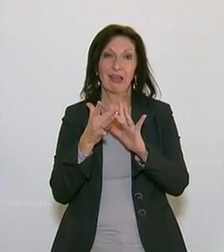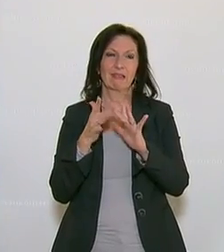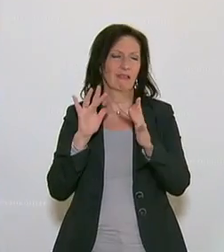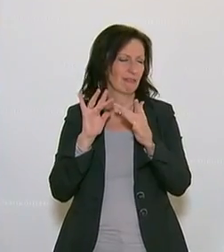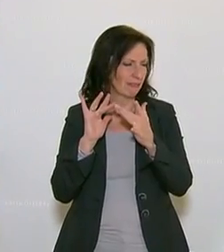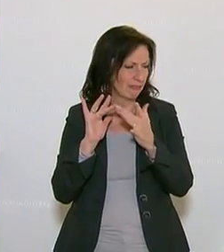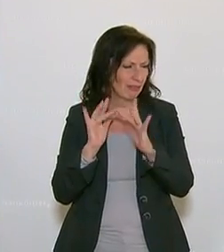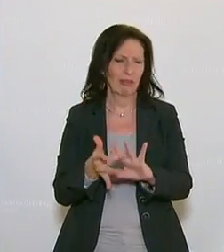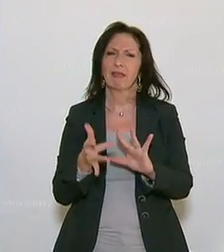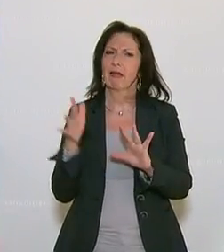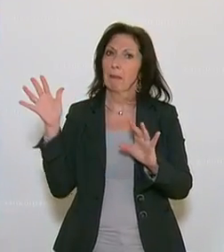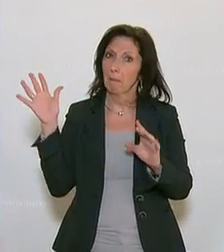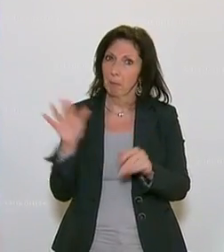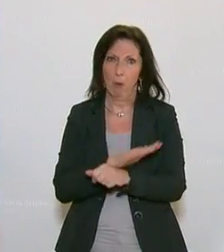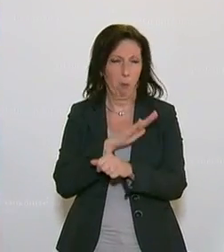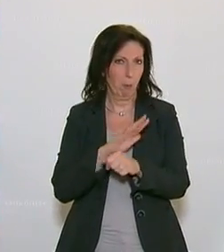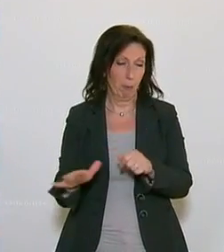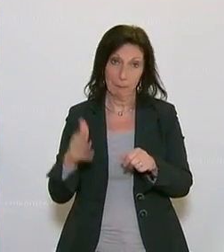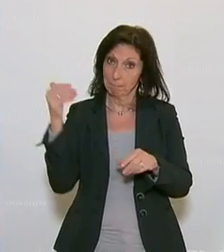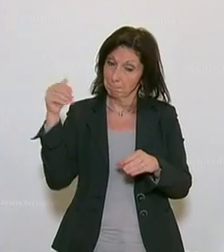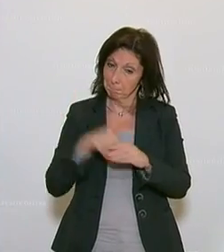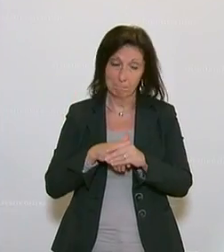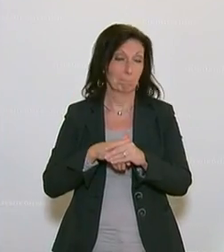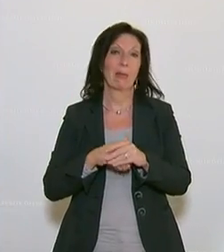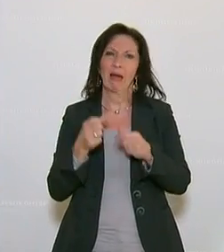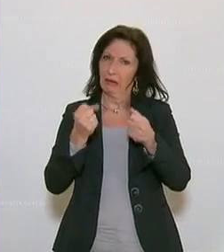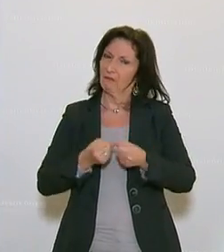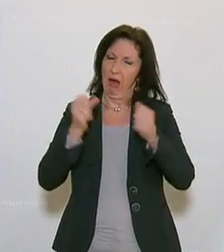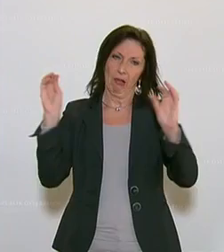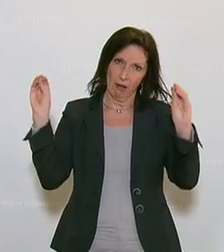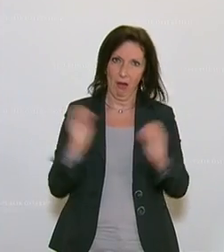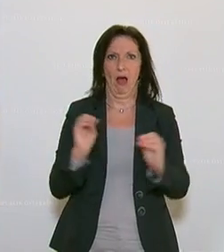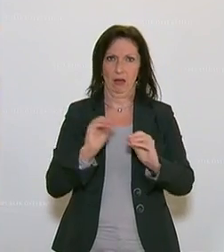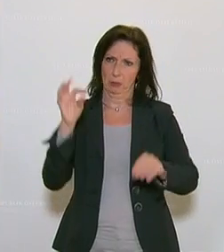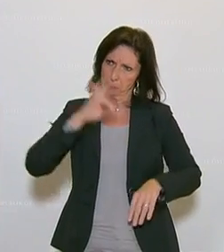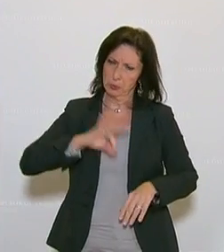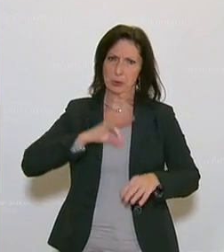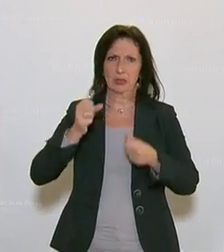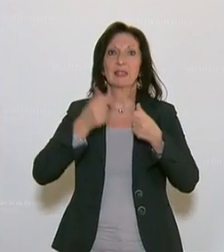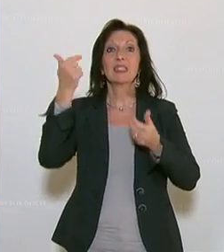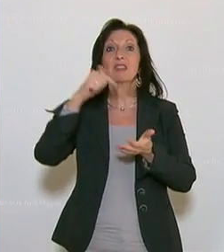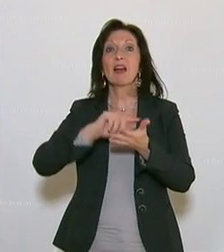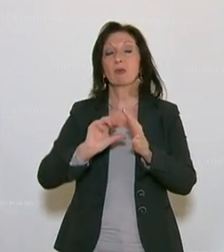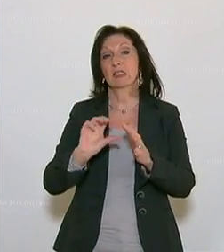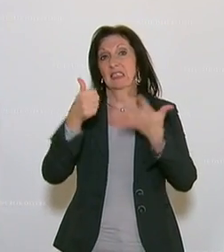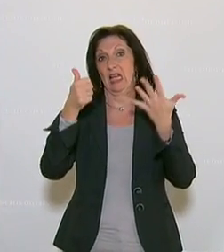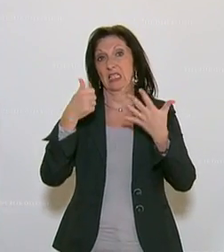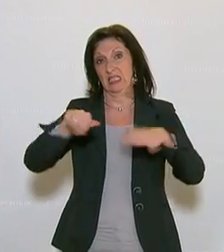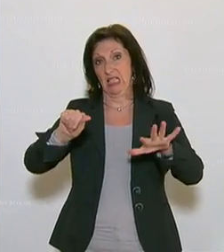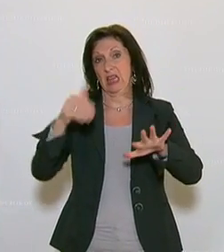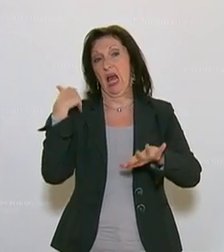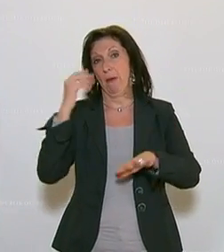Cybermobbing ist psychische Gewalt. Und 2016 haben wir ja den ersten Schritt gesetzt,